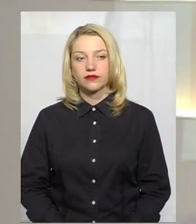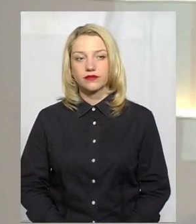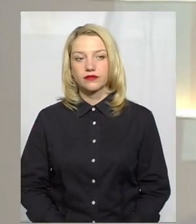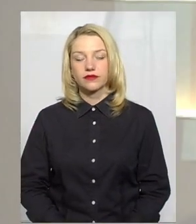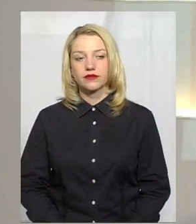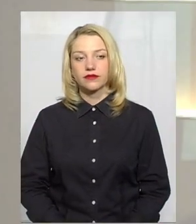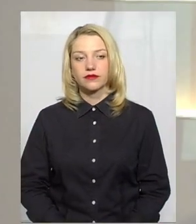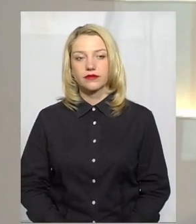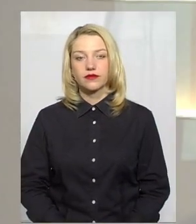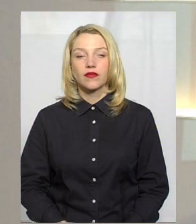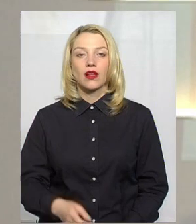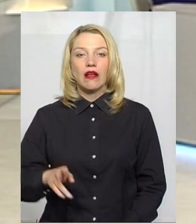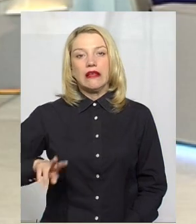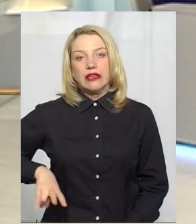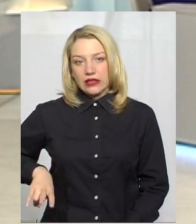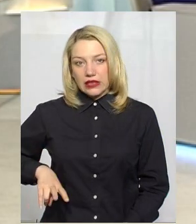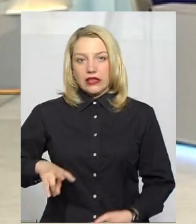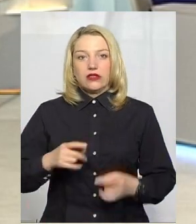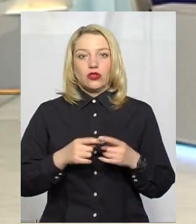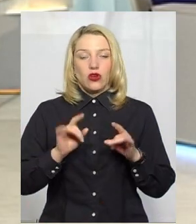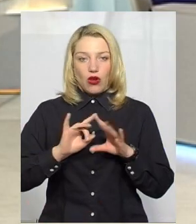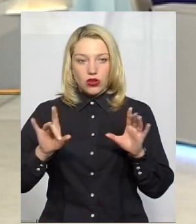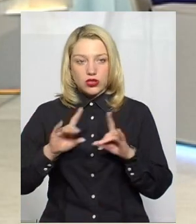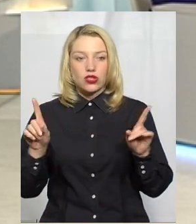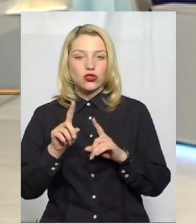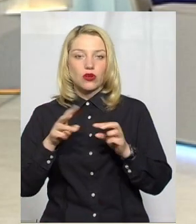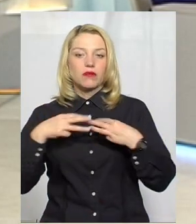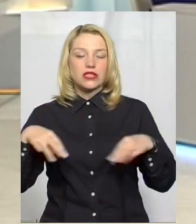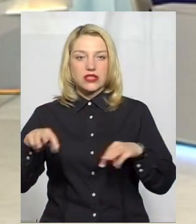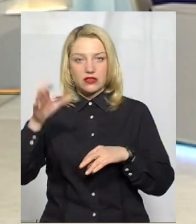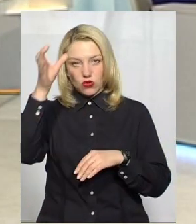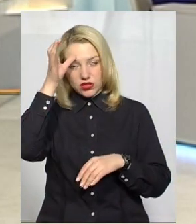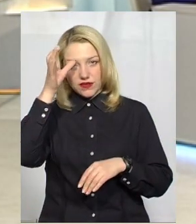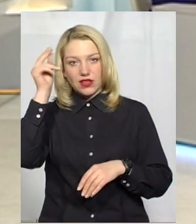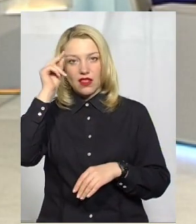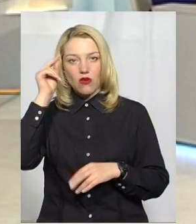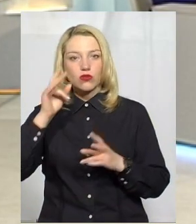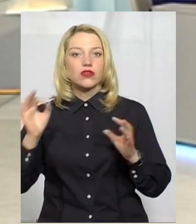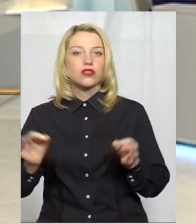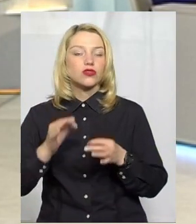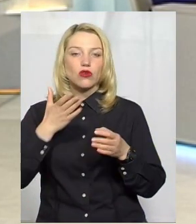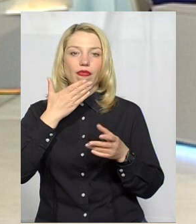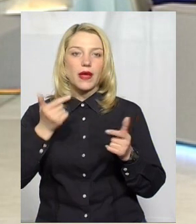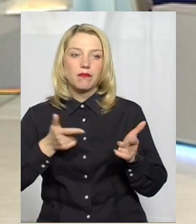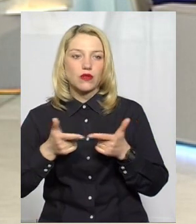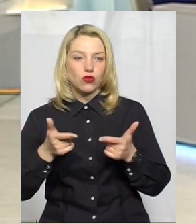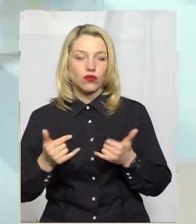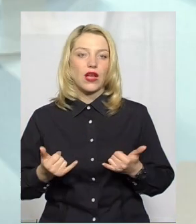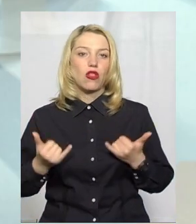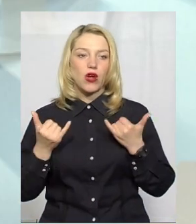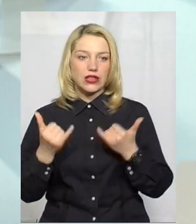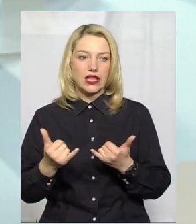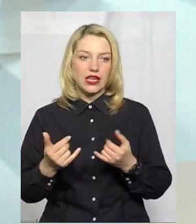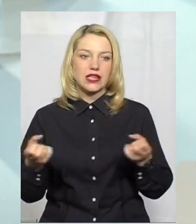Пані Ольгу, пані директорка сказала, що Міністерство освіти і науки нічого не підготувало для